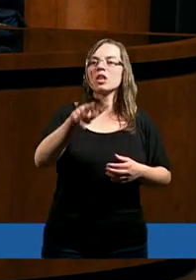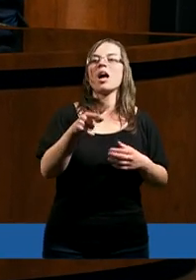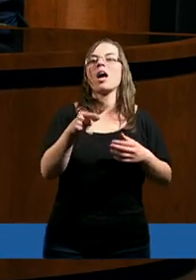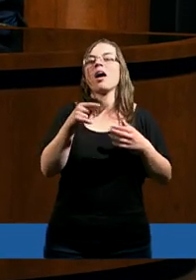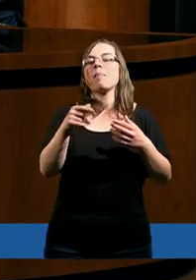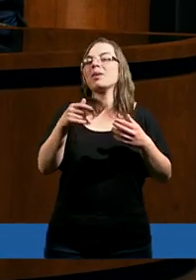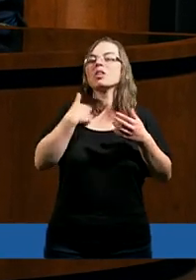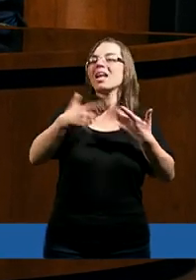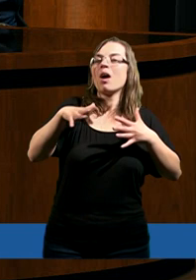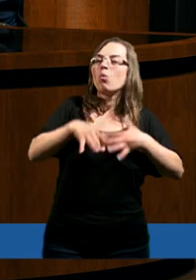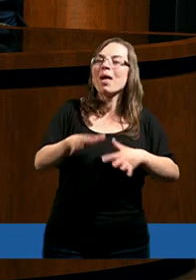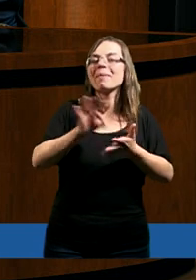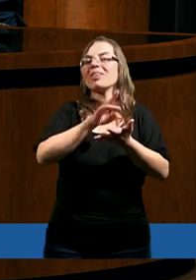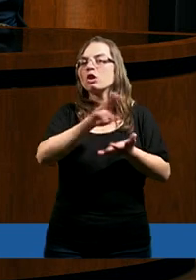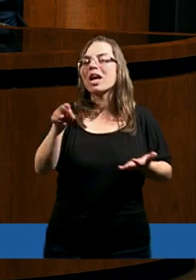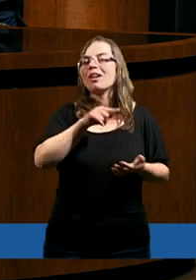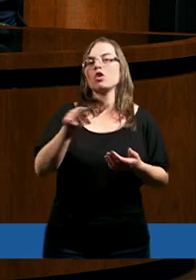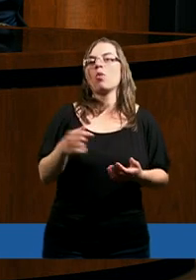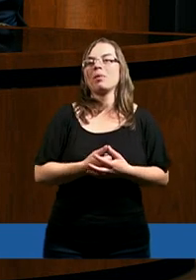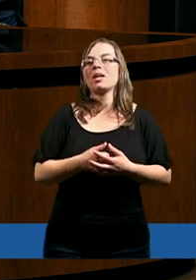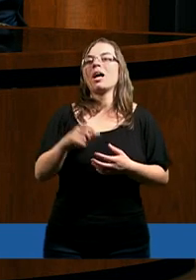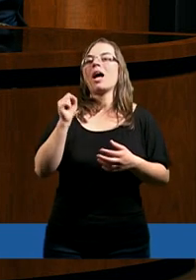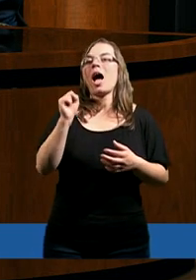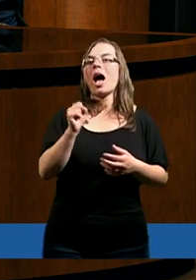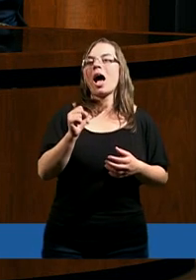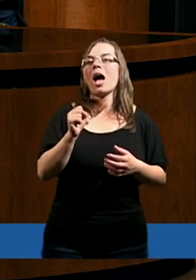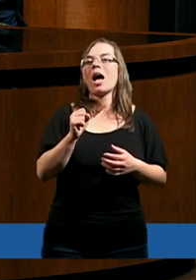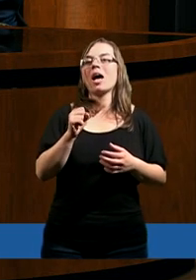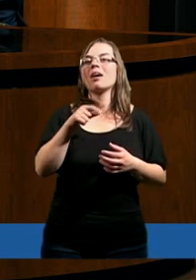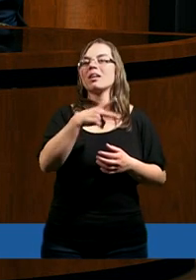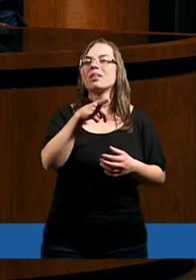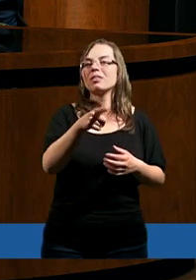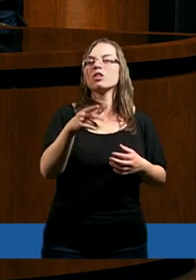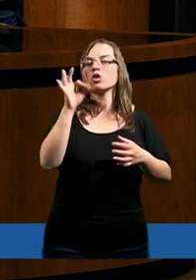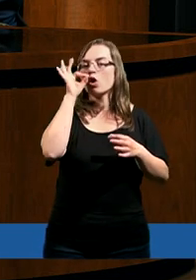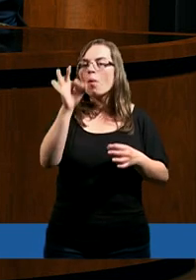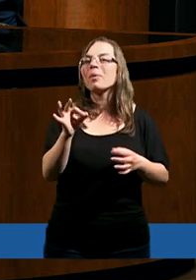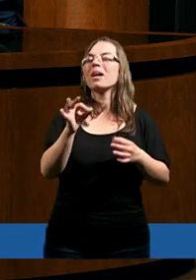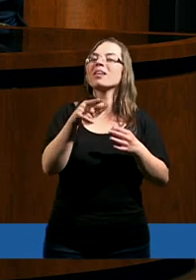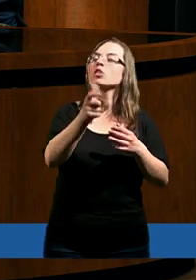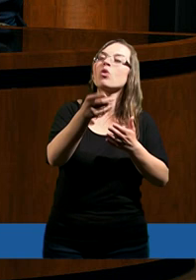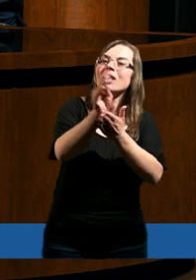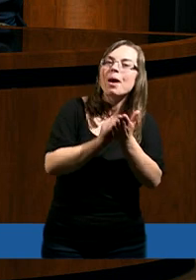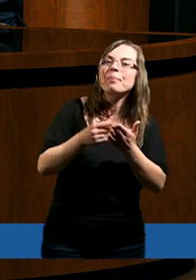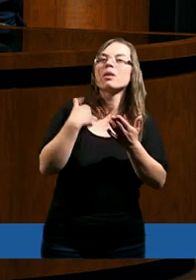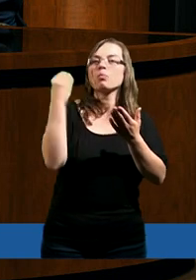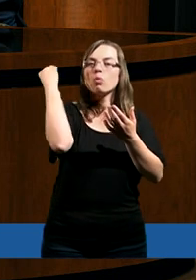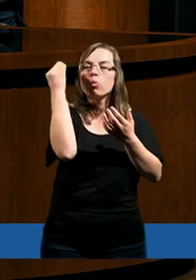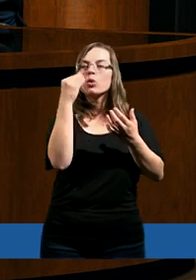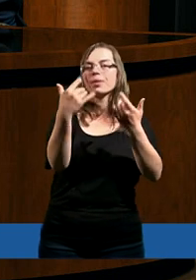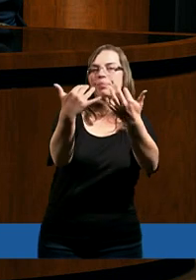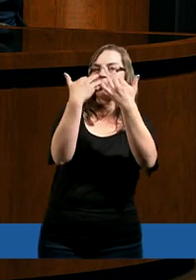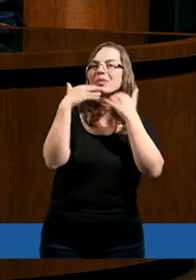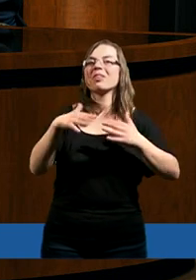którzy ulegali pewnym rzeczom też, a wierzymy, że jest to napisane i